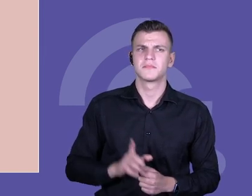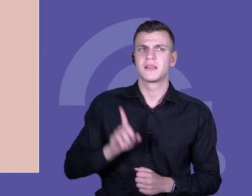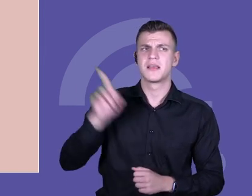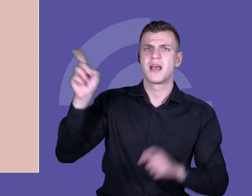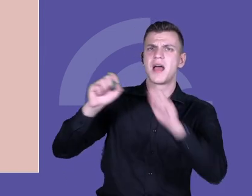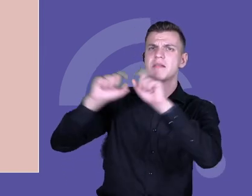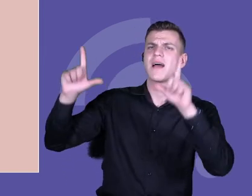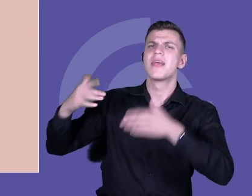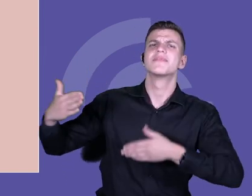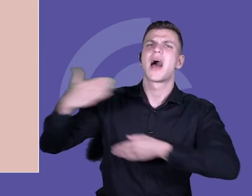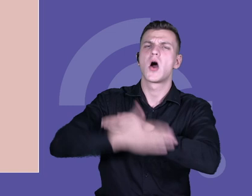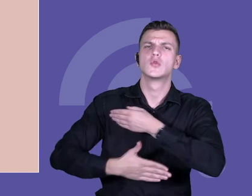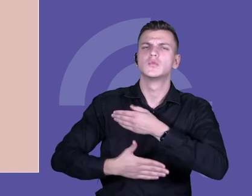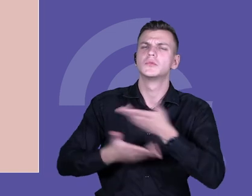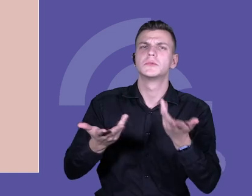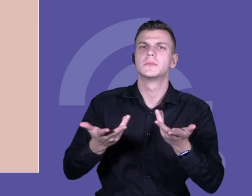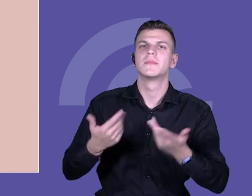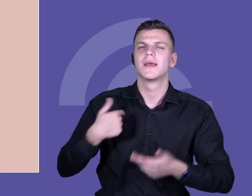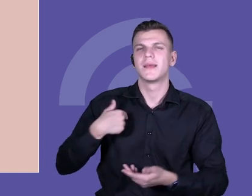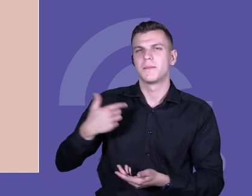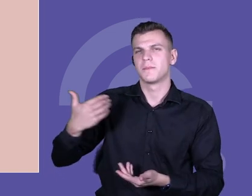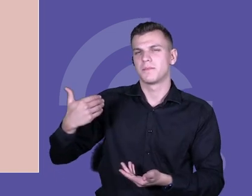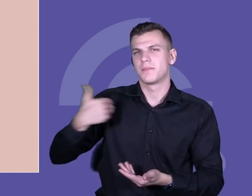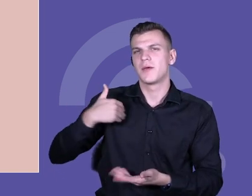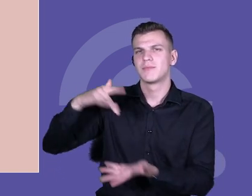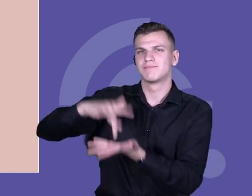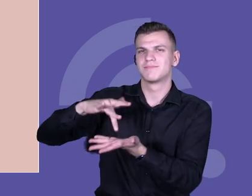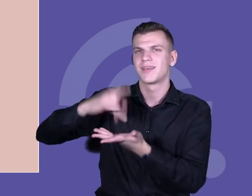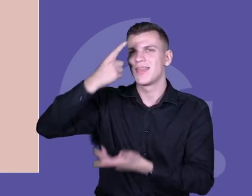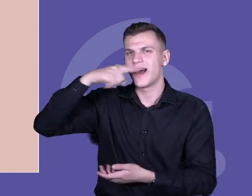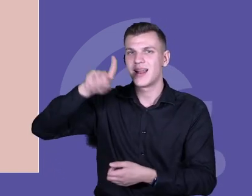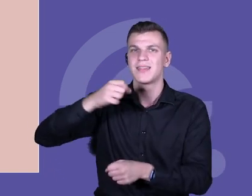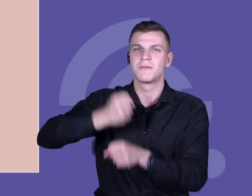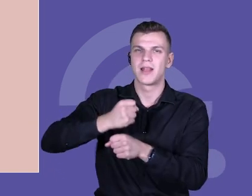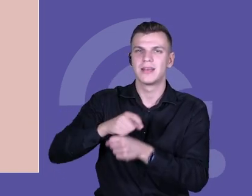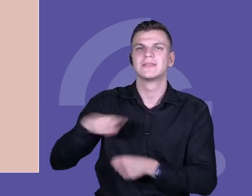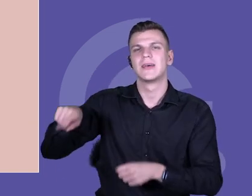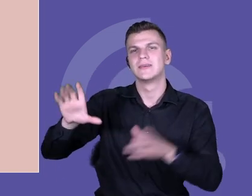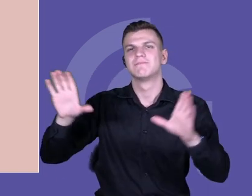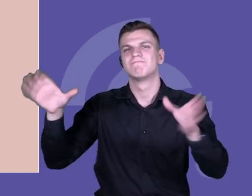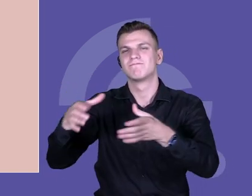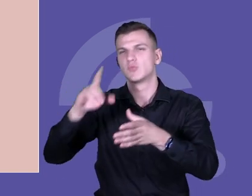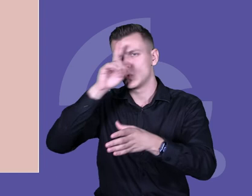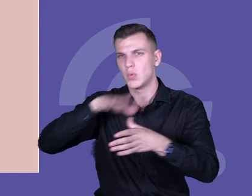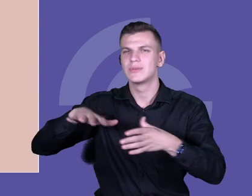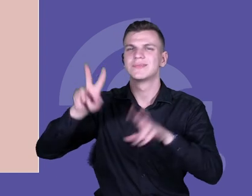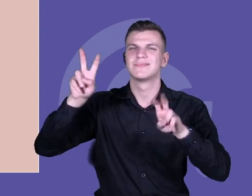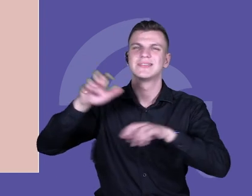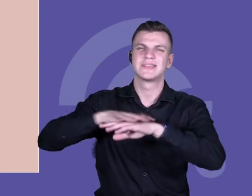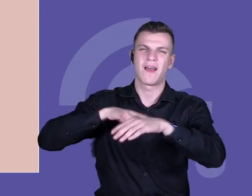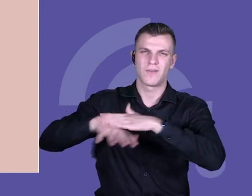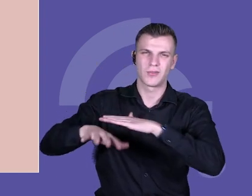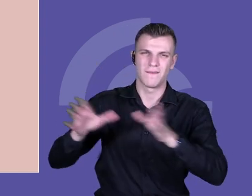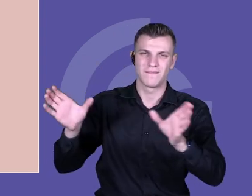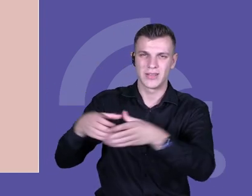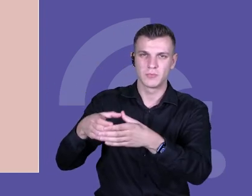koniec. Pracując w Tajlandii w takich zawodowych społecznościach przez dwa lata, co